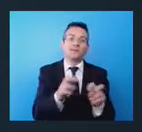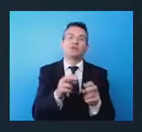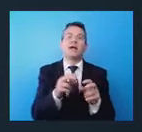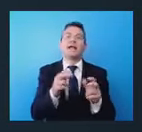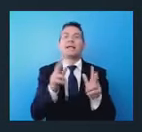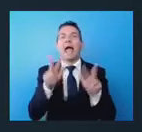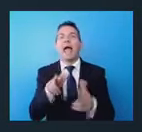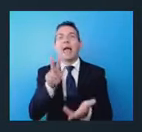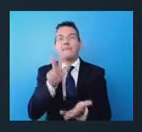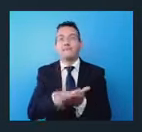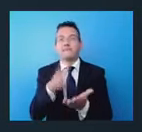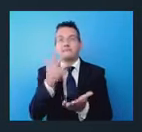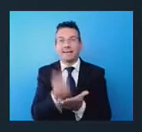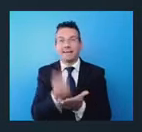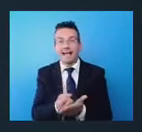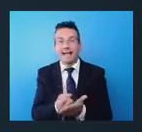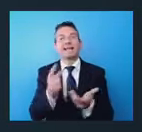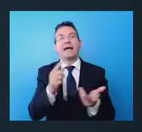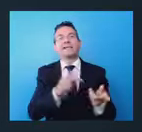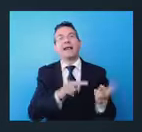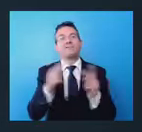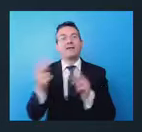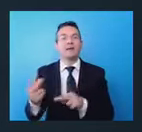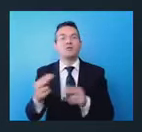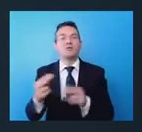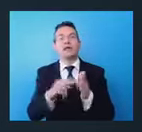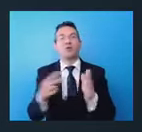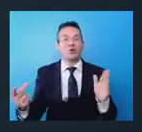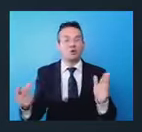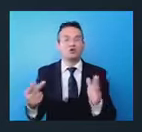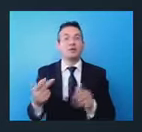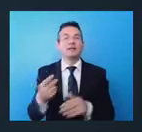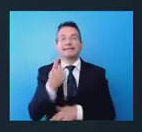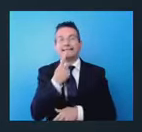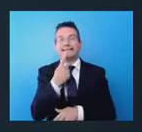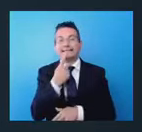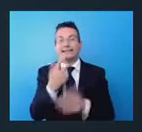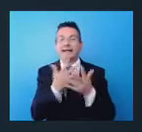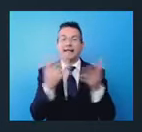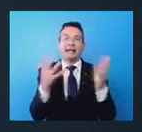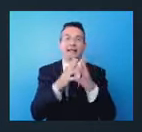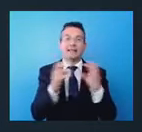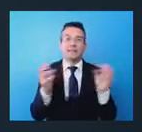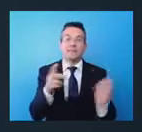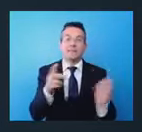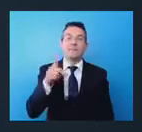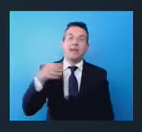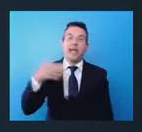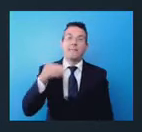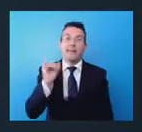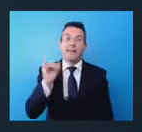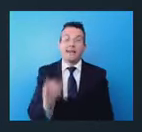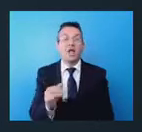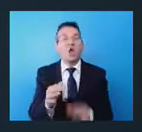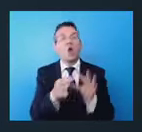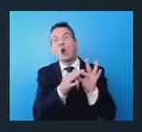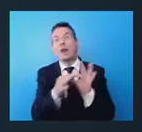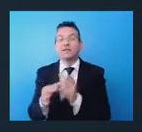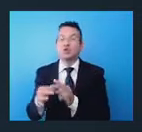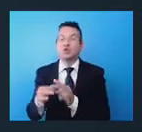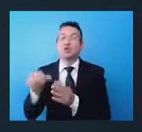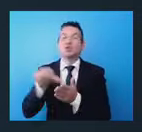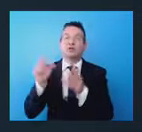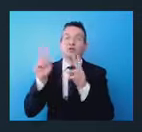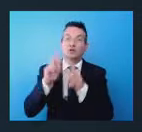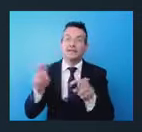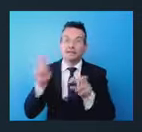realizzati, presentati da grandi imprese, PMI in connessione con un centro di ricerca o un'università.